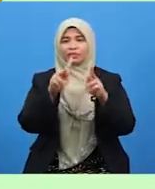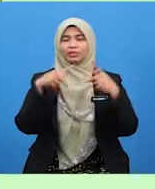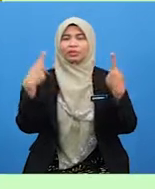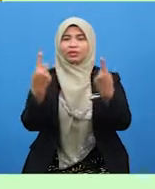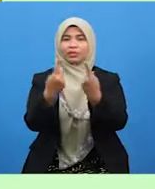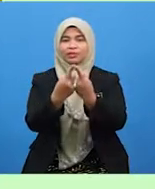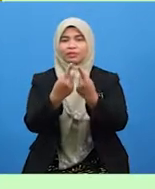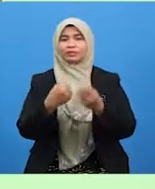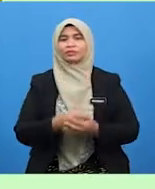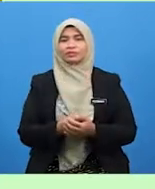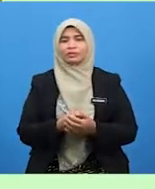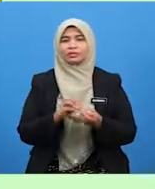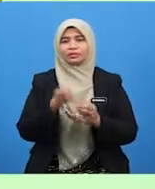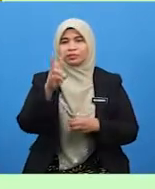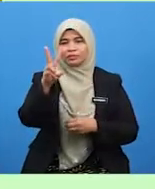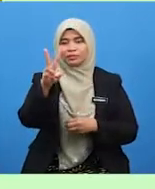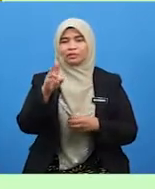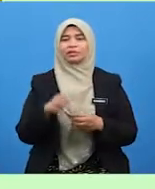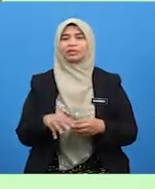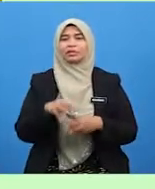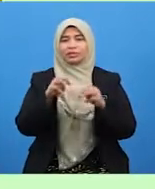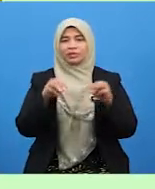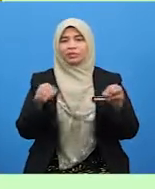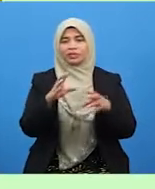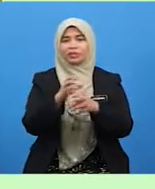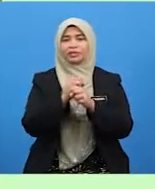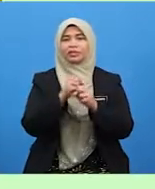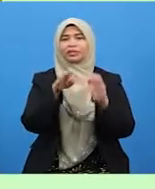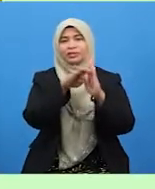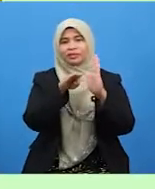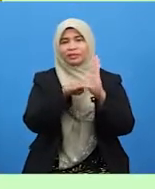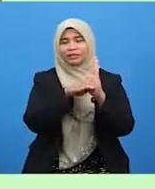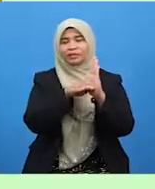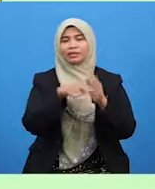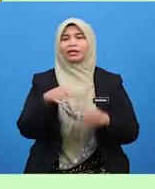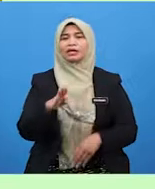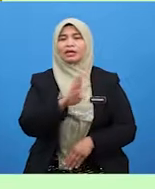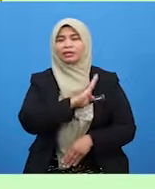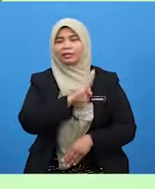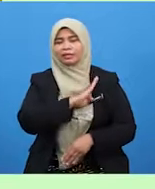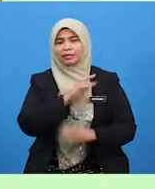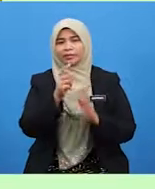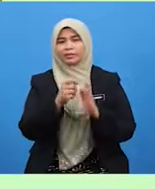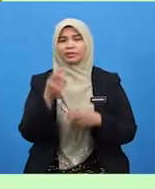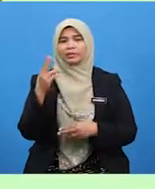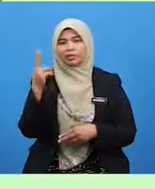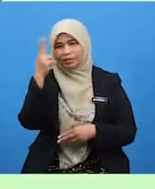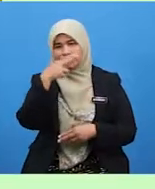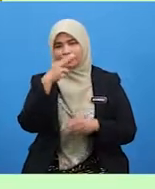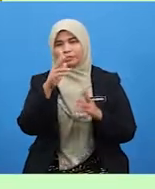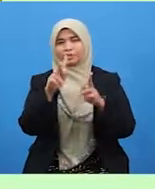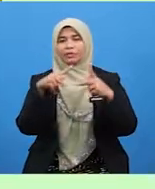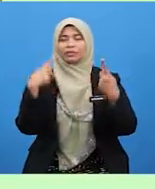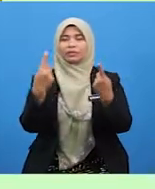Kedua Murid-murid dapat menyenaraikan Adab-adab terhadap keluarga